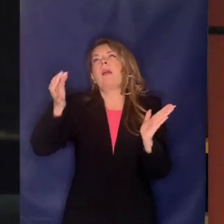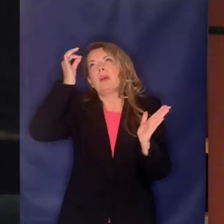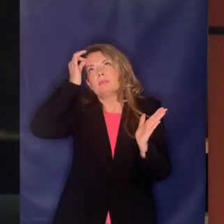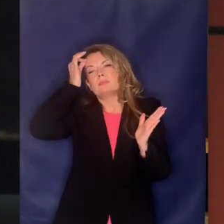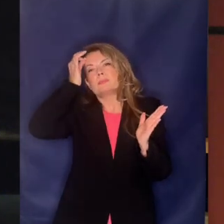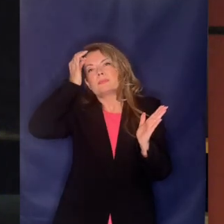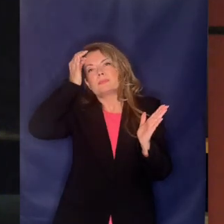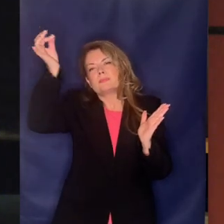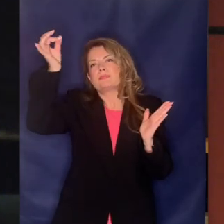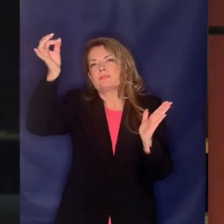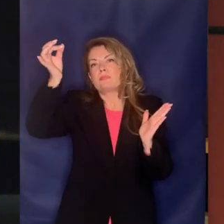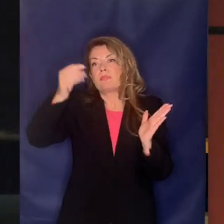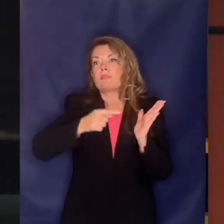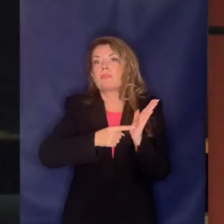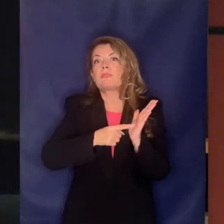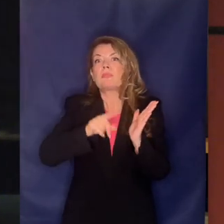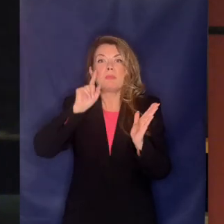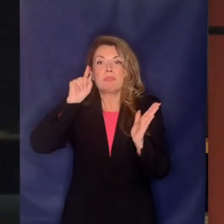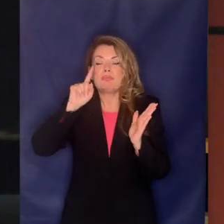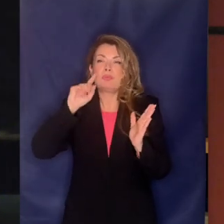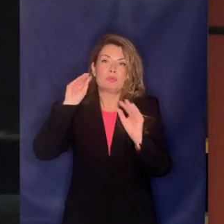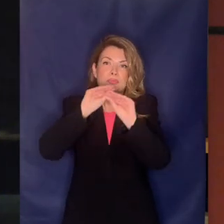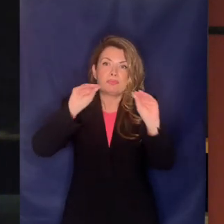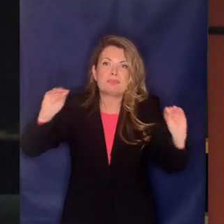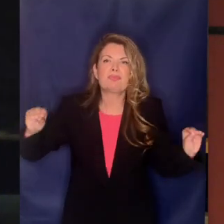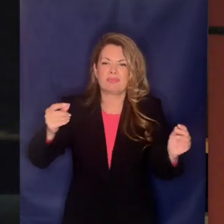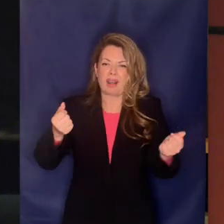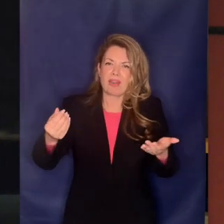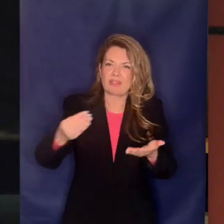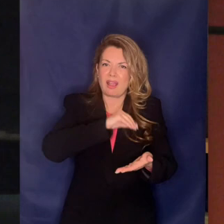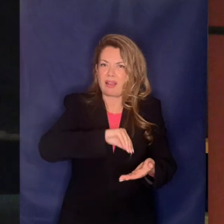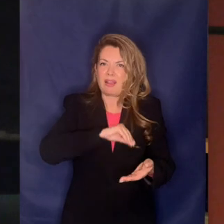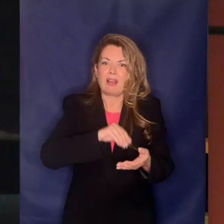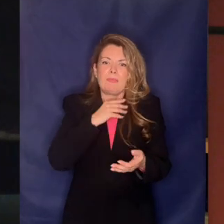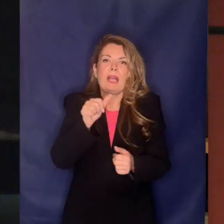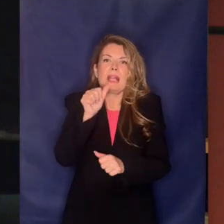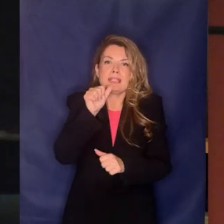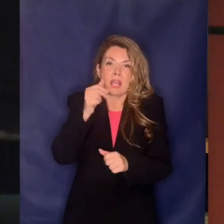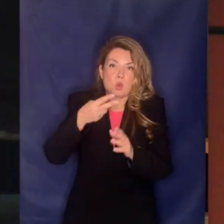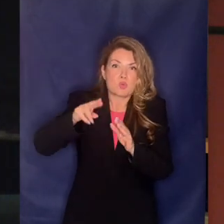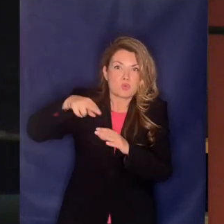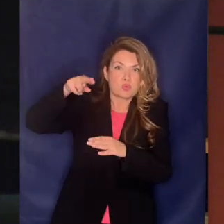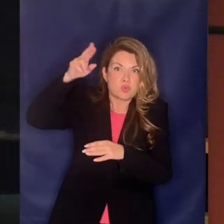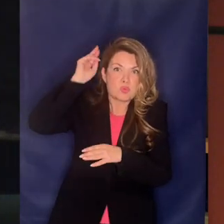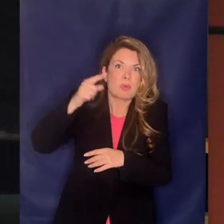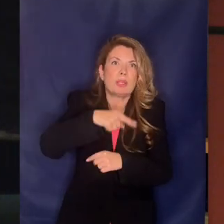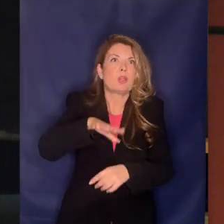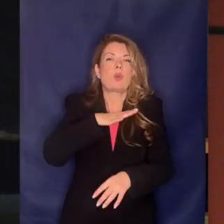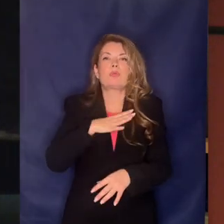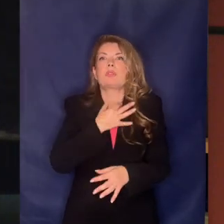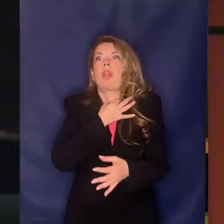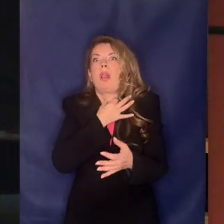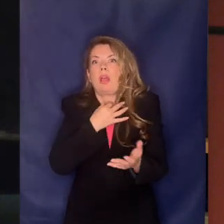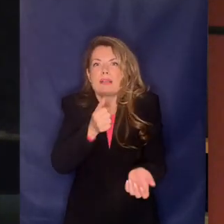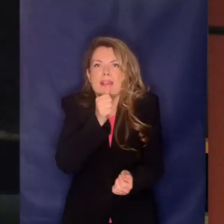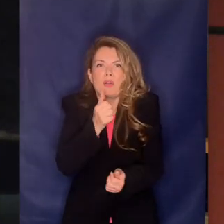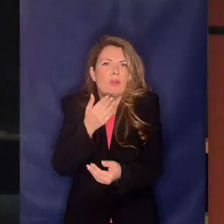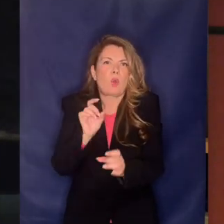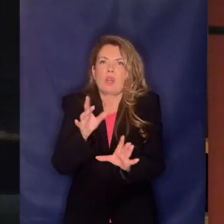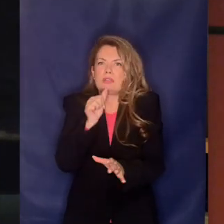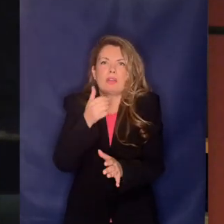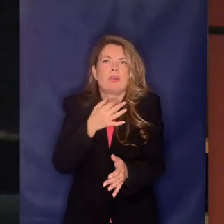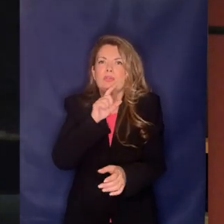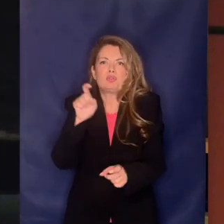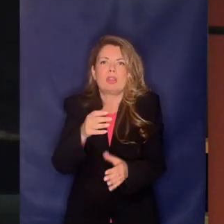να προβεί εις βάρος της προσιτότητας της τιμής και γενικότερα της ποιότητας της παροχής των υπηρεσιών